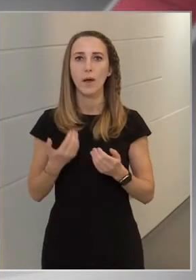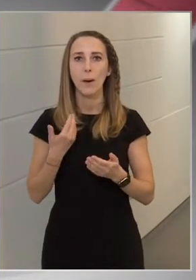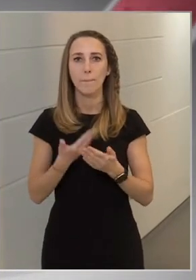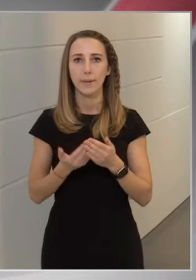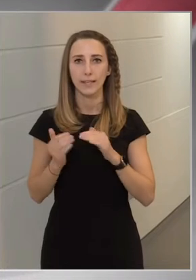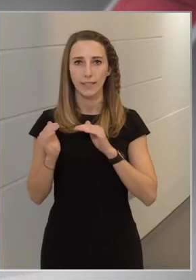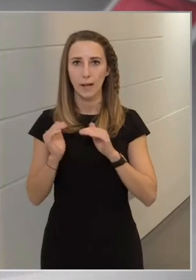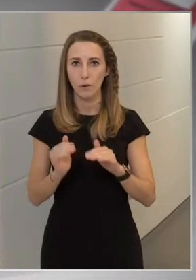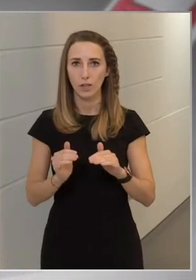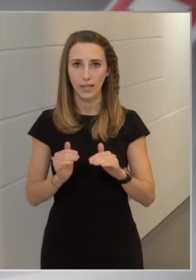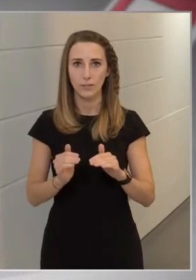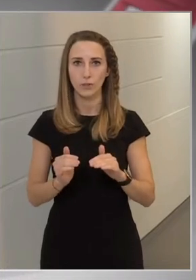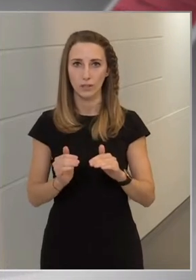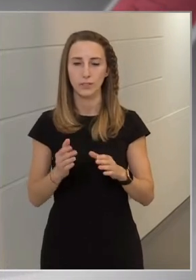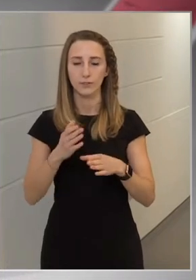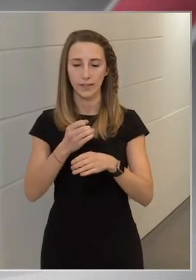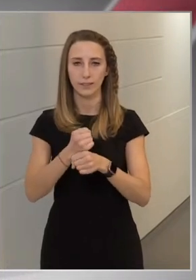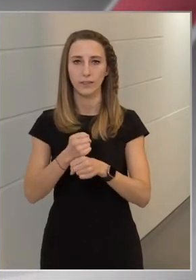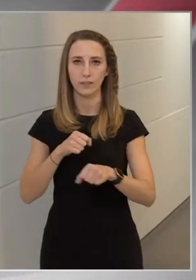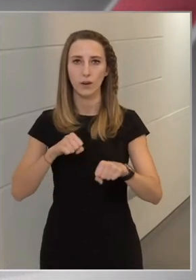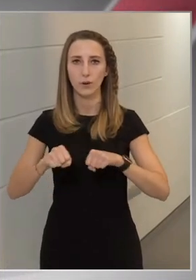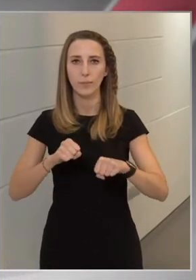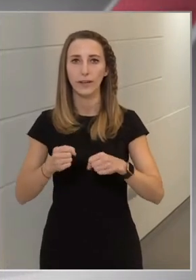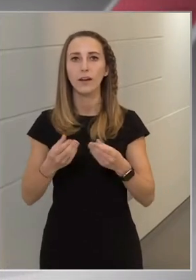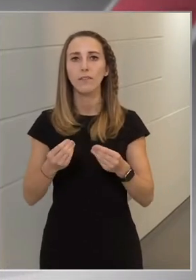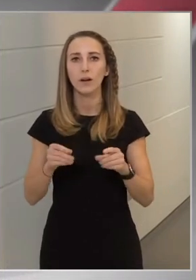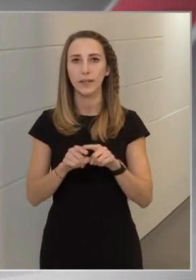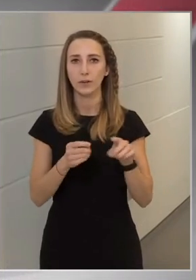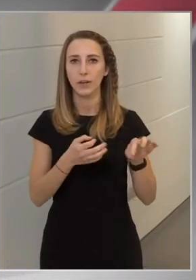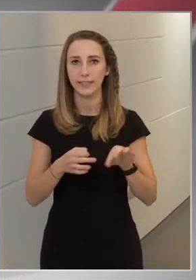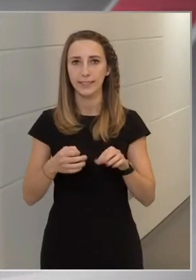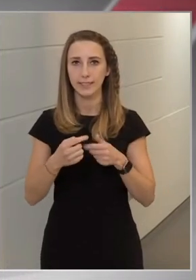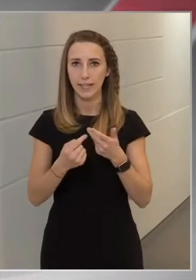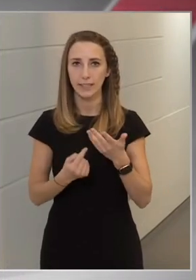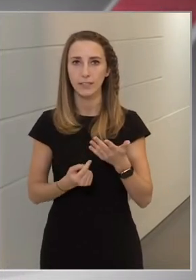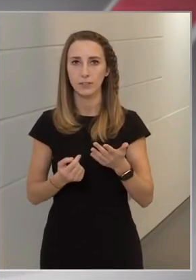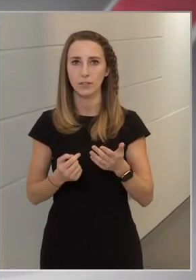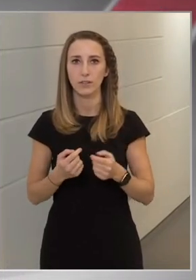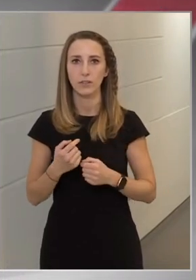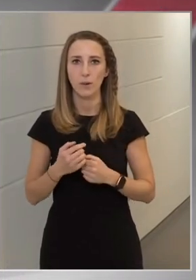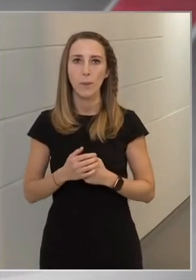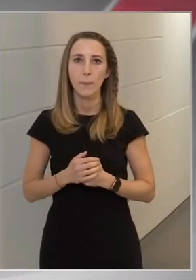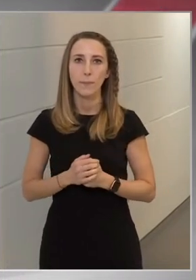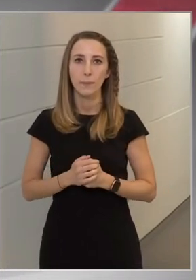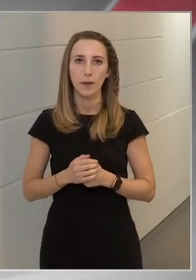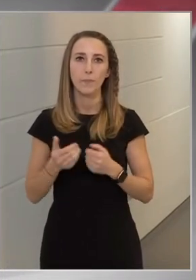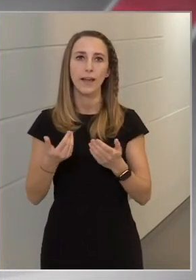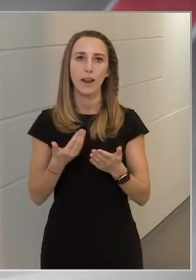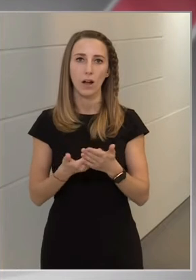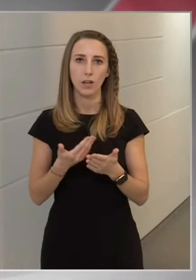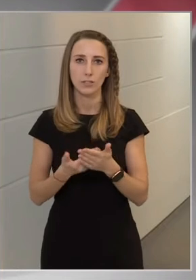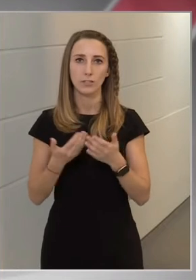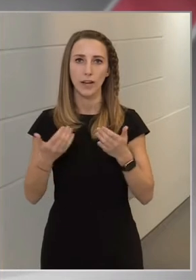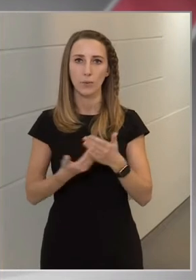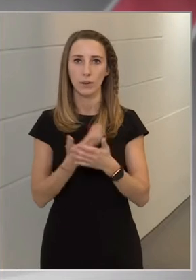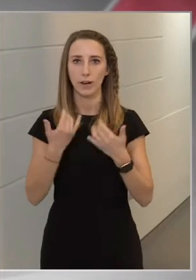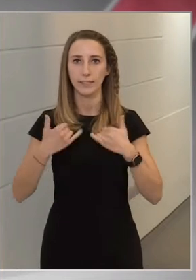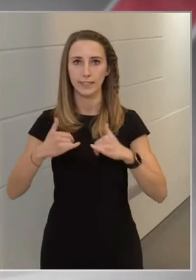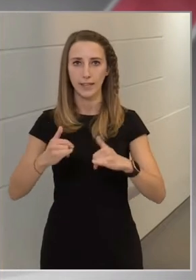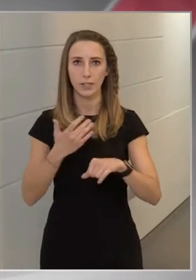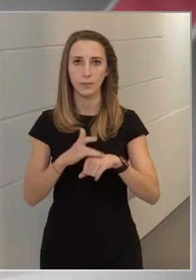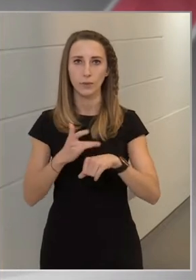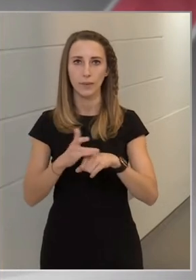A bértámogatásokat is fenntartja a kormány, és valamennyi olyan intézkedést, amelyel a gazdaság újraindítását